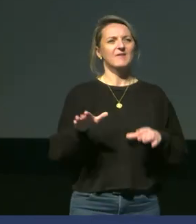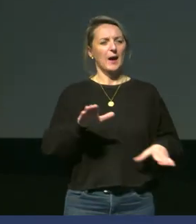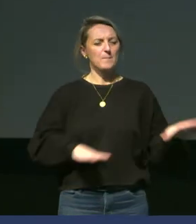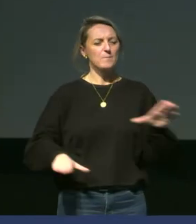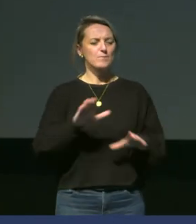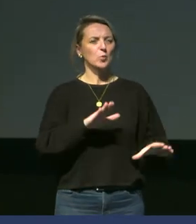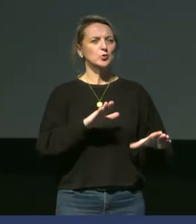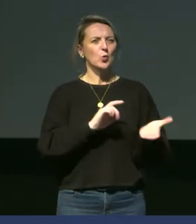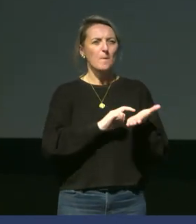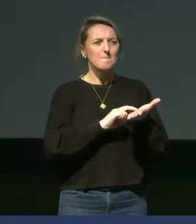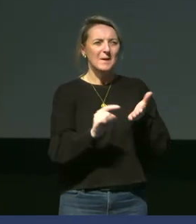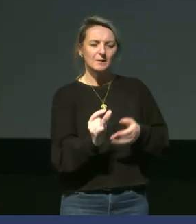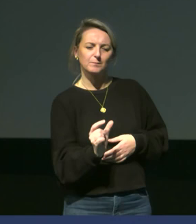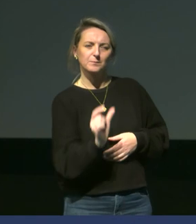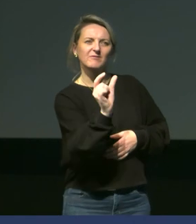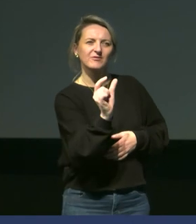Merci.